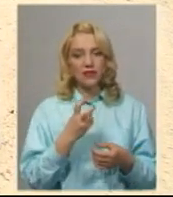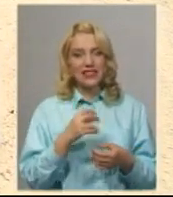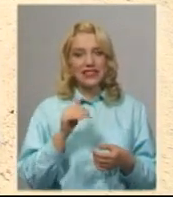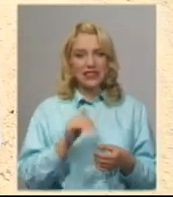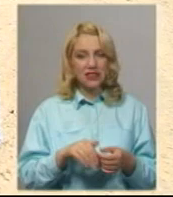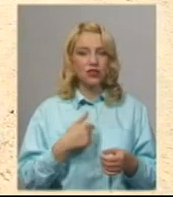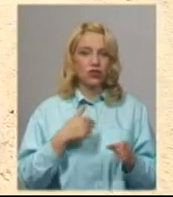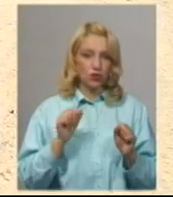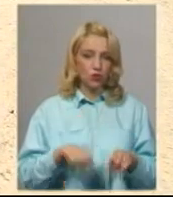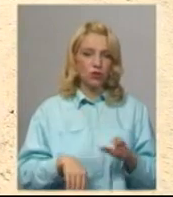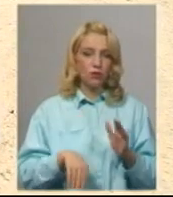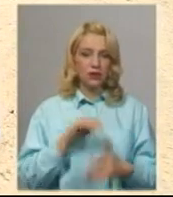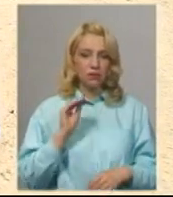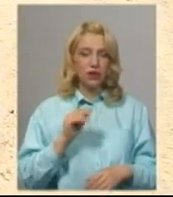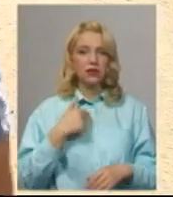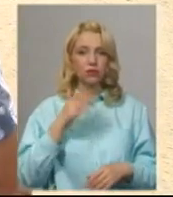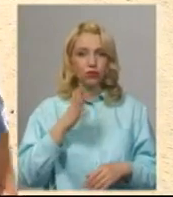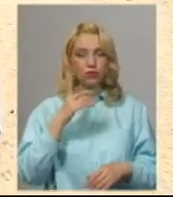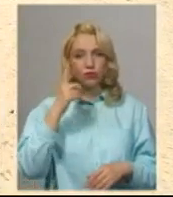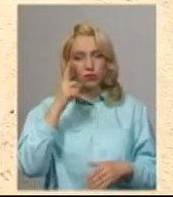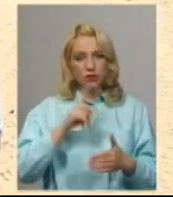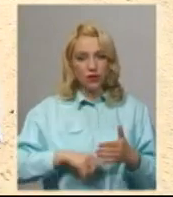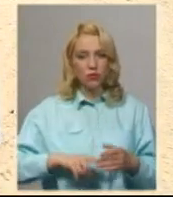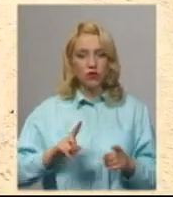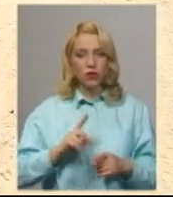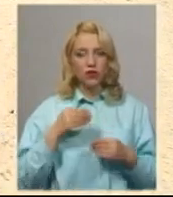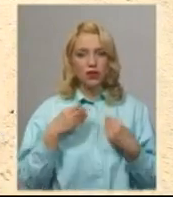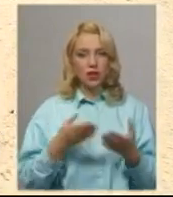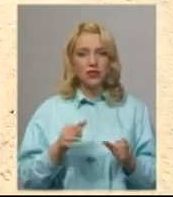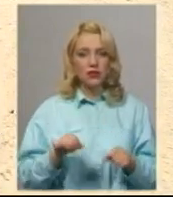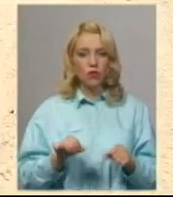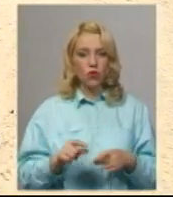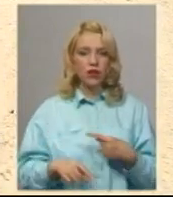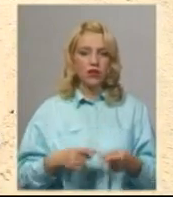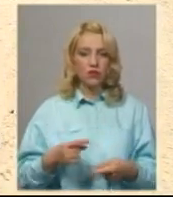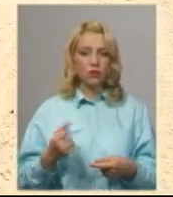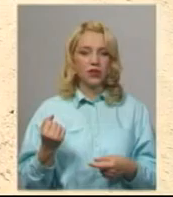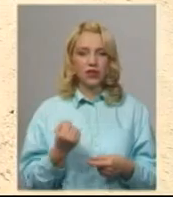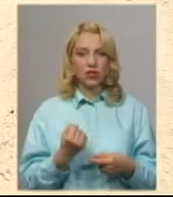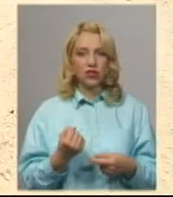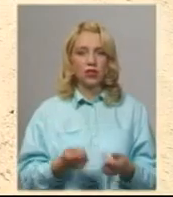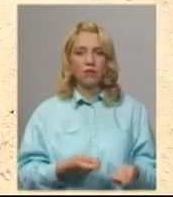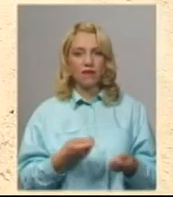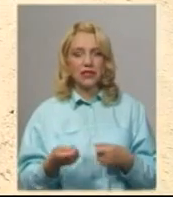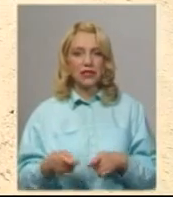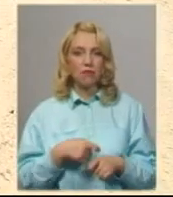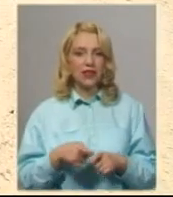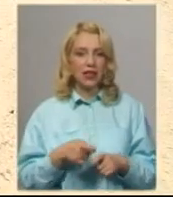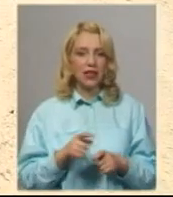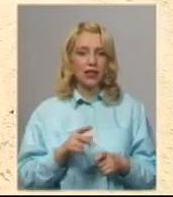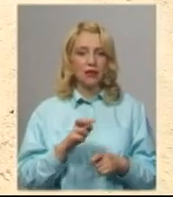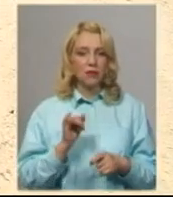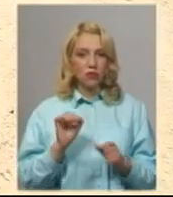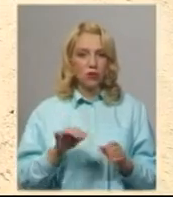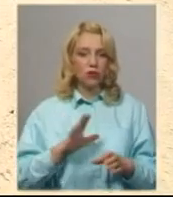зможемо придбати. Сподіваюся, що це дасть нам змогу на наступному тижню привезти матеріал, яким би можна